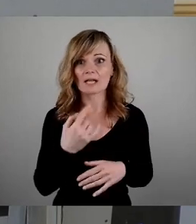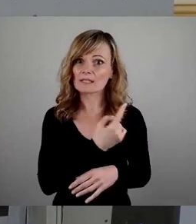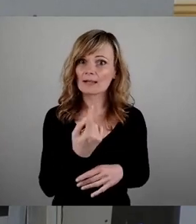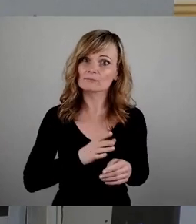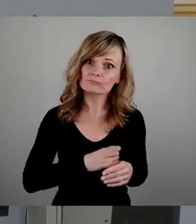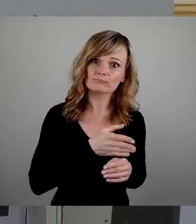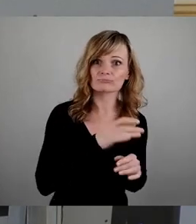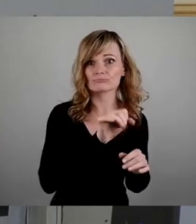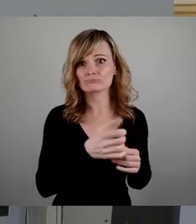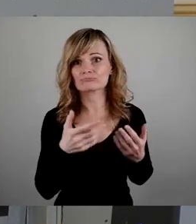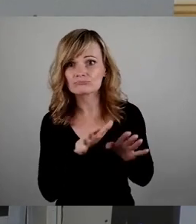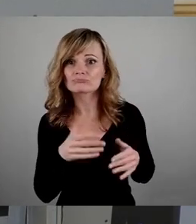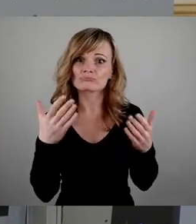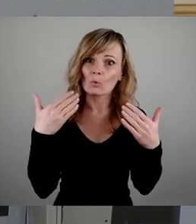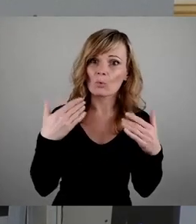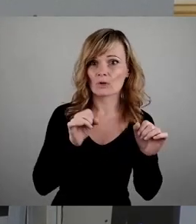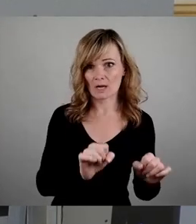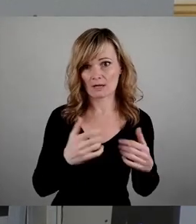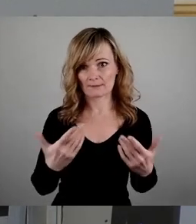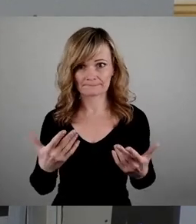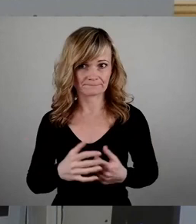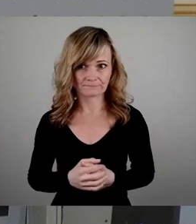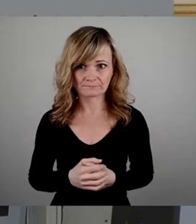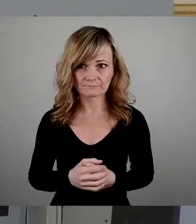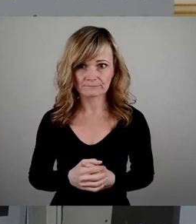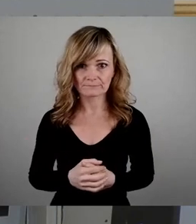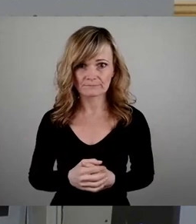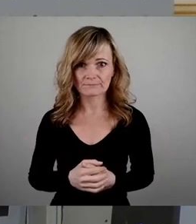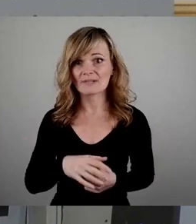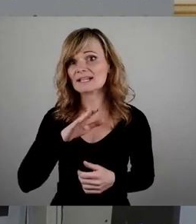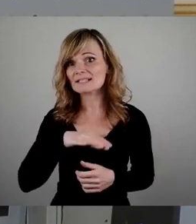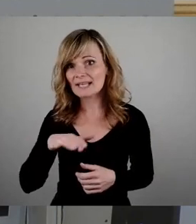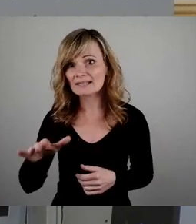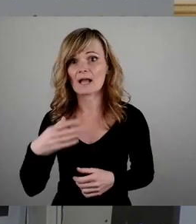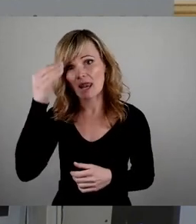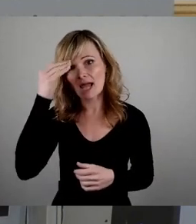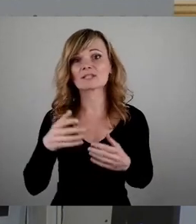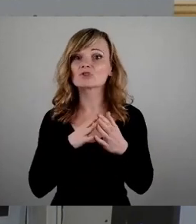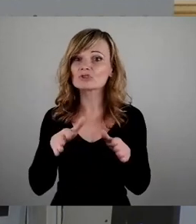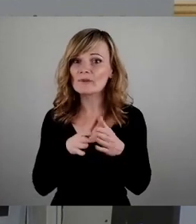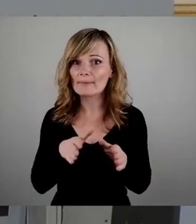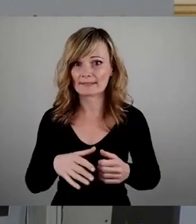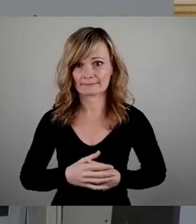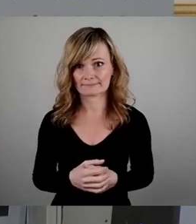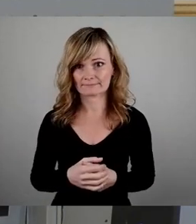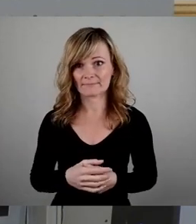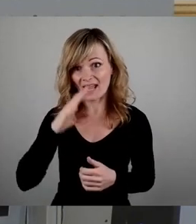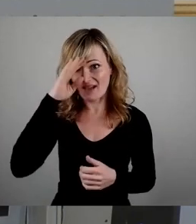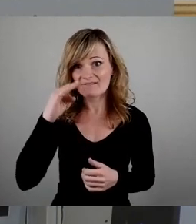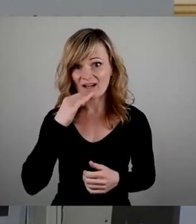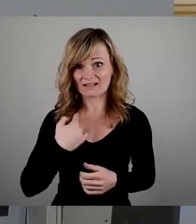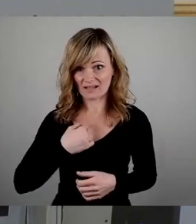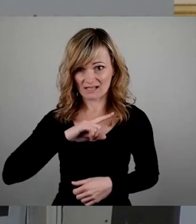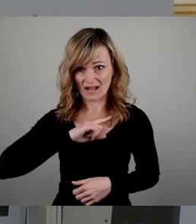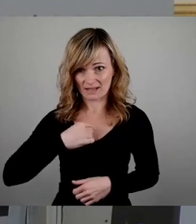können, wo sie sich erholen können. Wo die Kinder schwimmen lernen können. Als Vater weiß ich, es reicht eben nicht